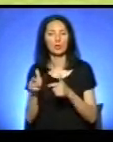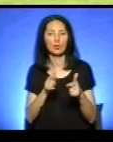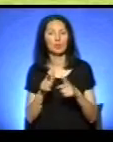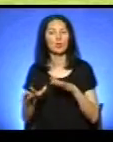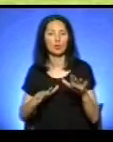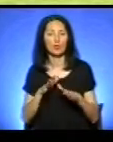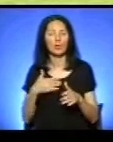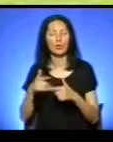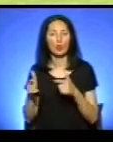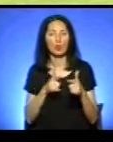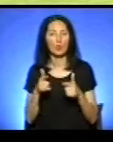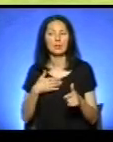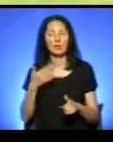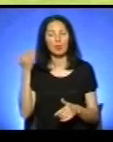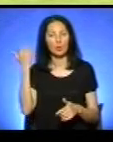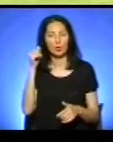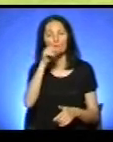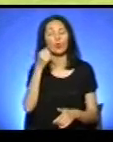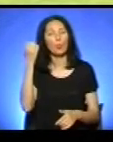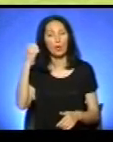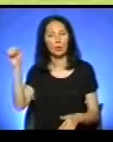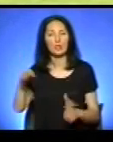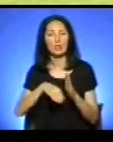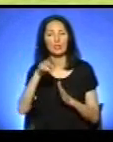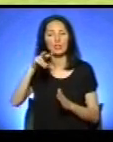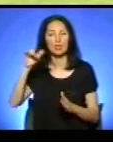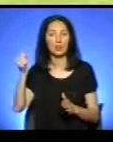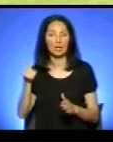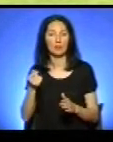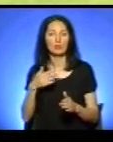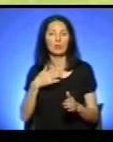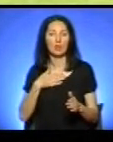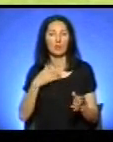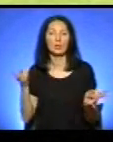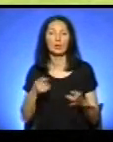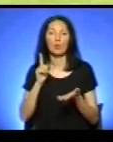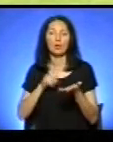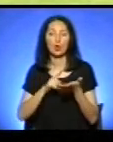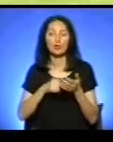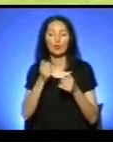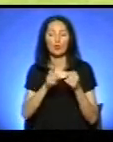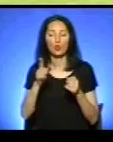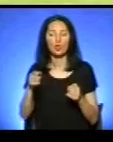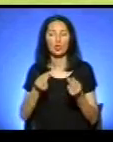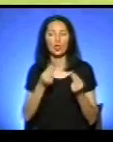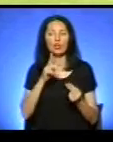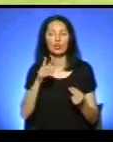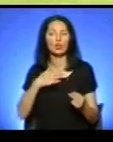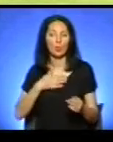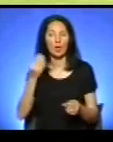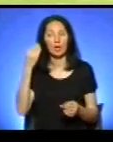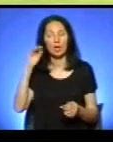До того ж, ми тогорічні переможці вищої ліги цим роком. Так що нам треба доказувати в кожній грі, що ми кращі, що ми сильніші,